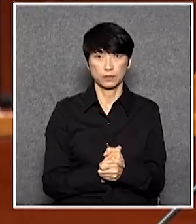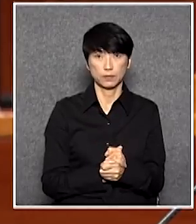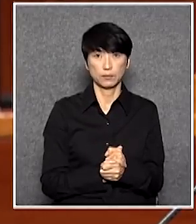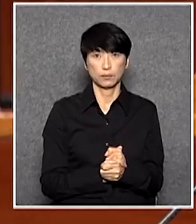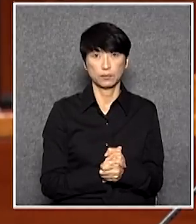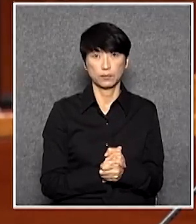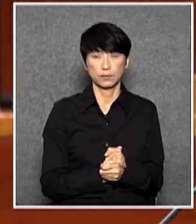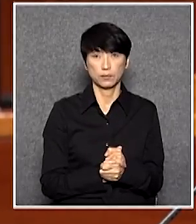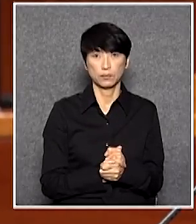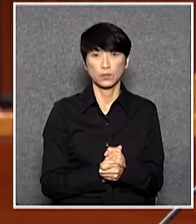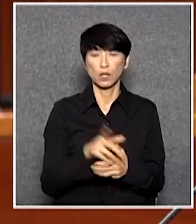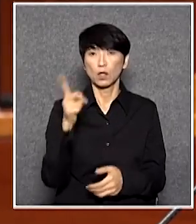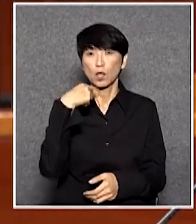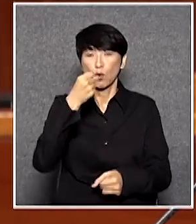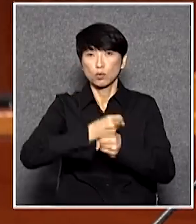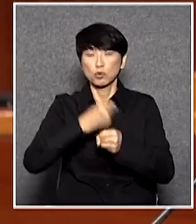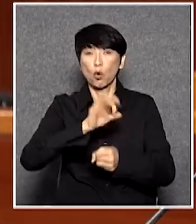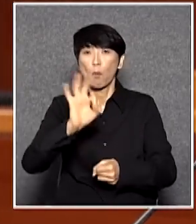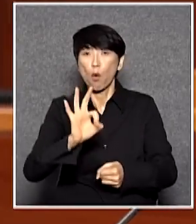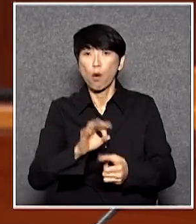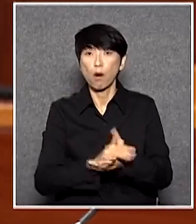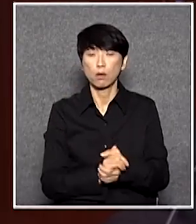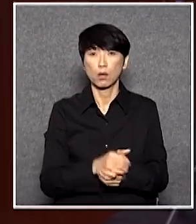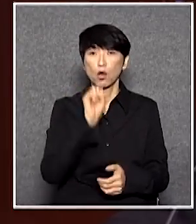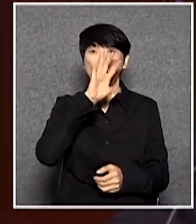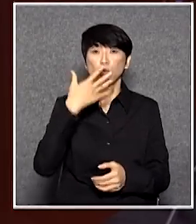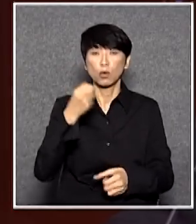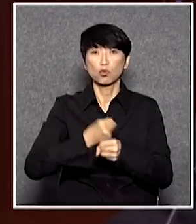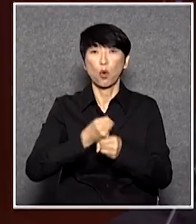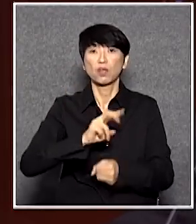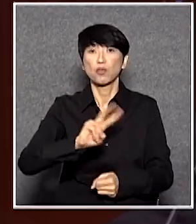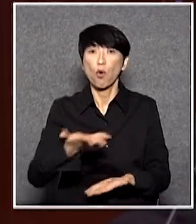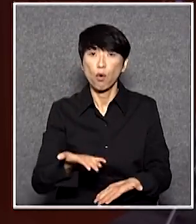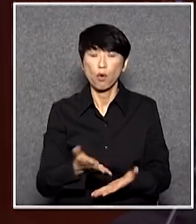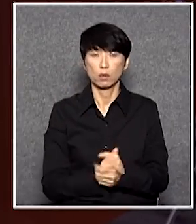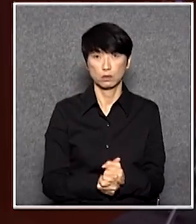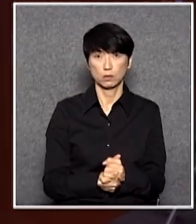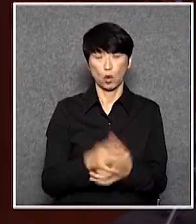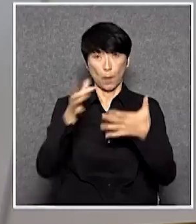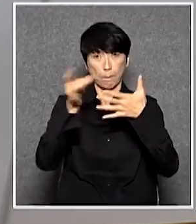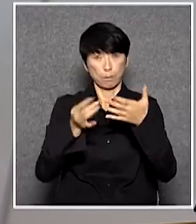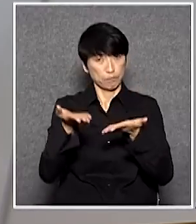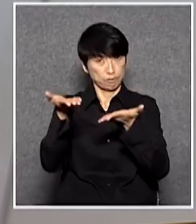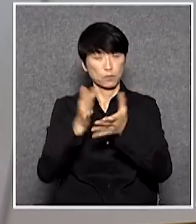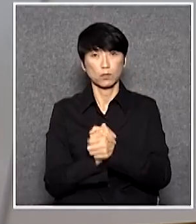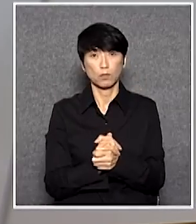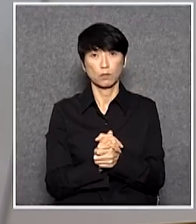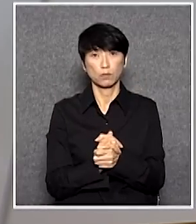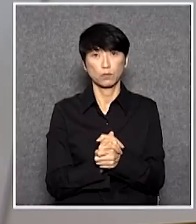喂 大家 你講了沒做講了當做梁國雄議員請你提出你的問題我給選擇提他你最